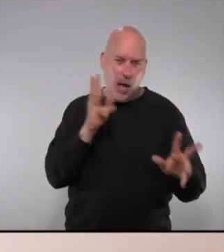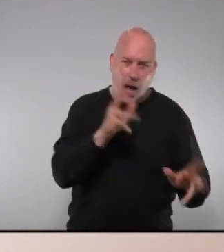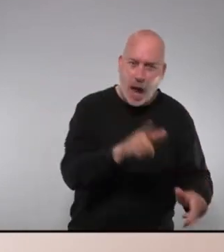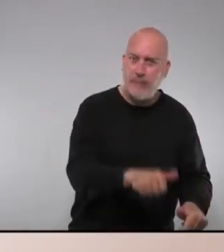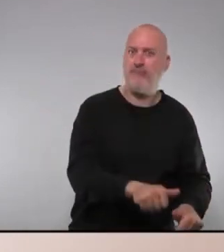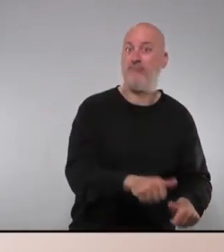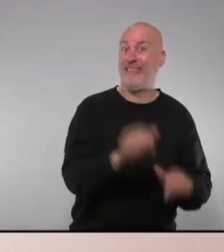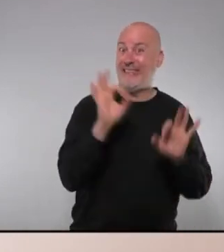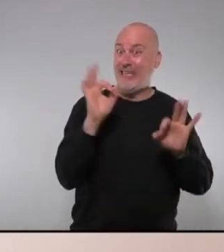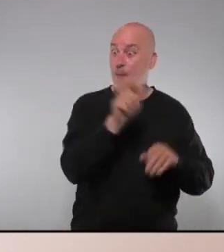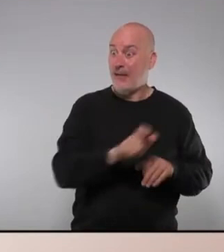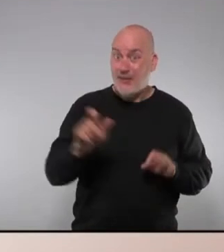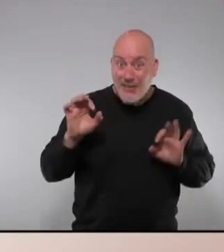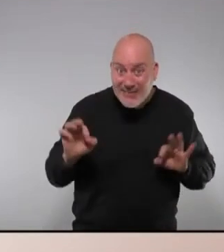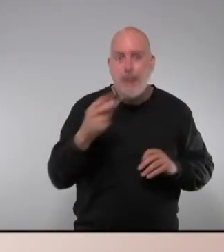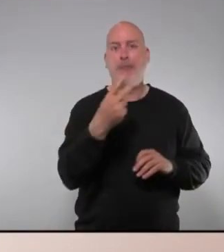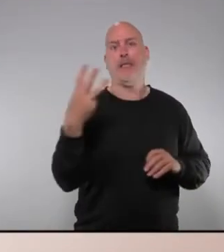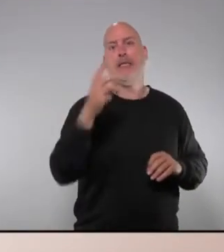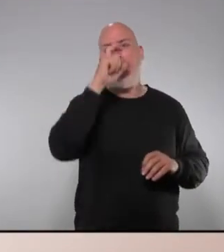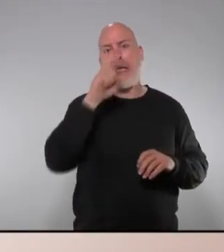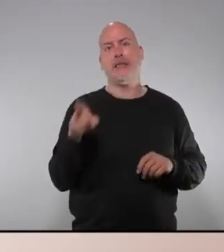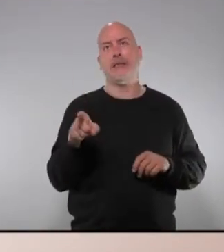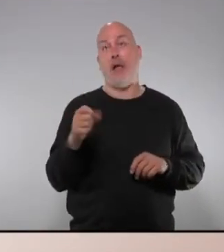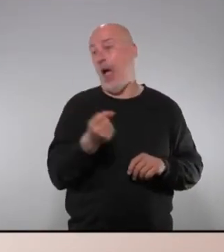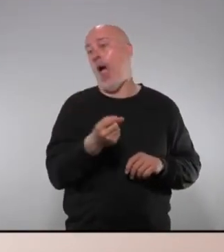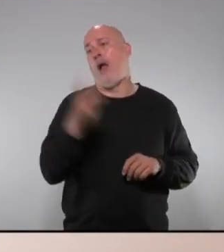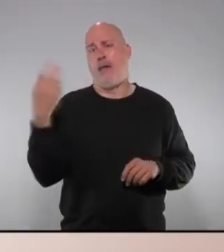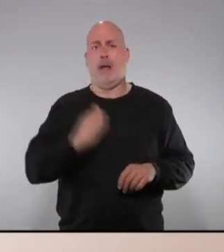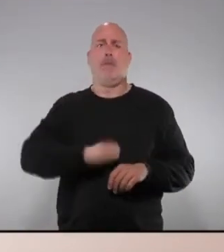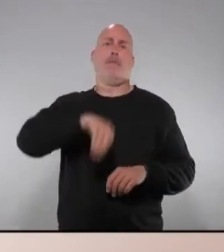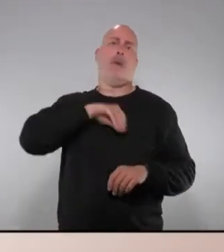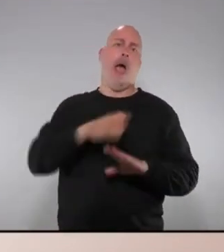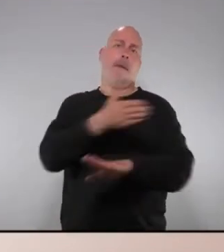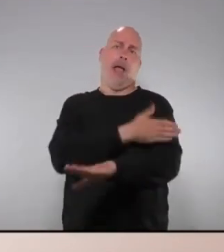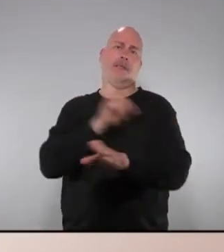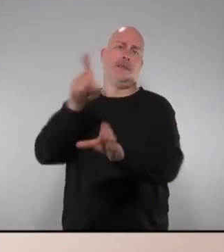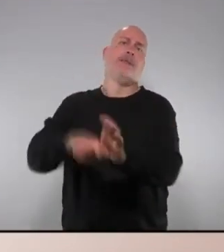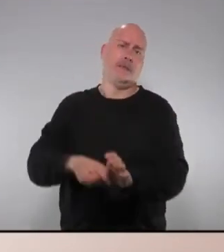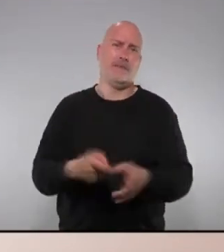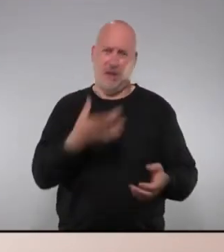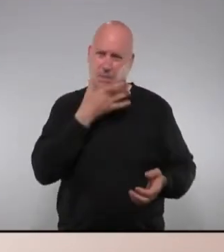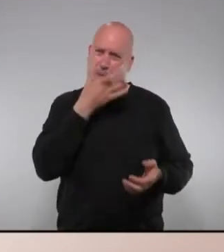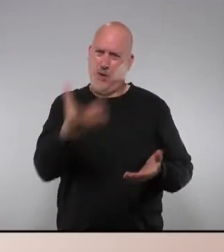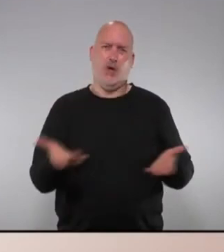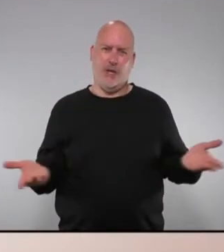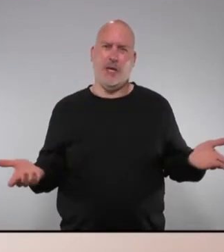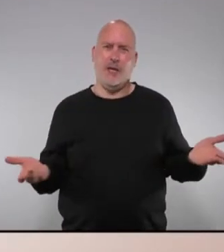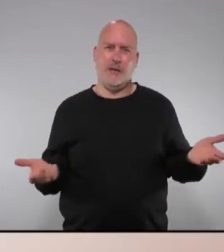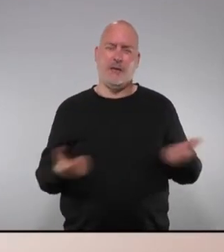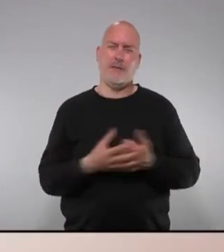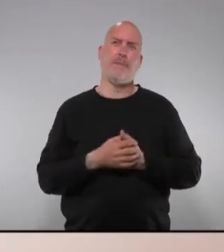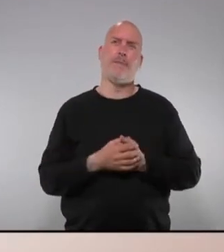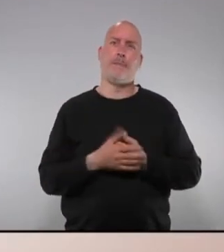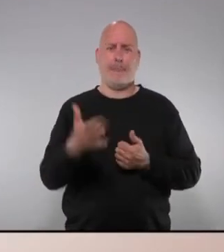esperen la prestació que tenen dret no poques es queden pel camí abans de rebre res del que els pertoca no els fa vergonya miri jo sé